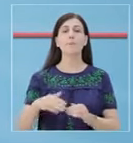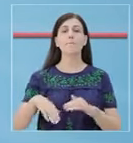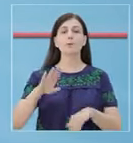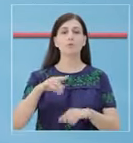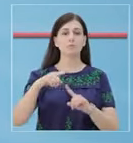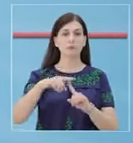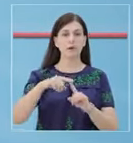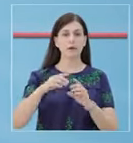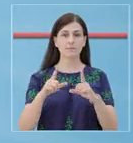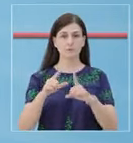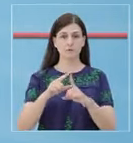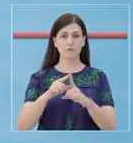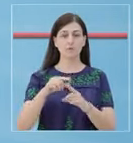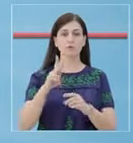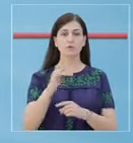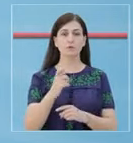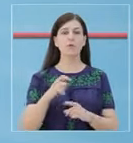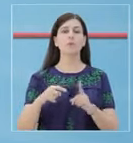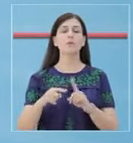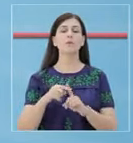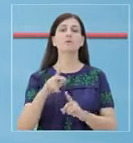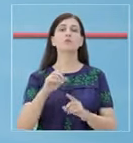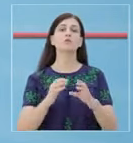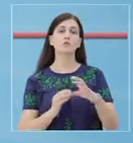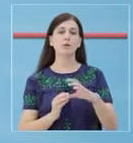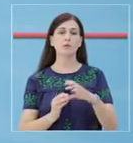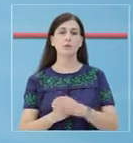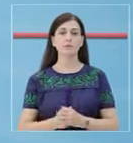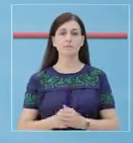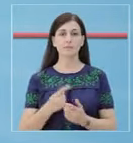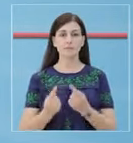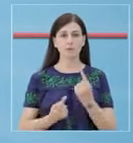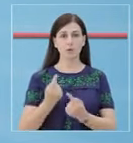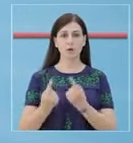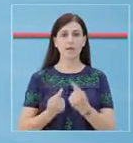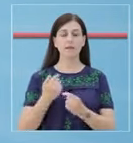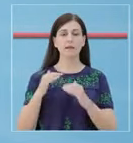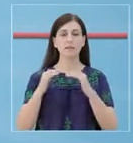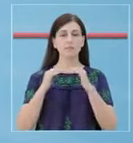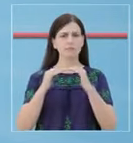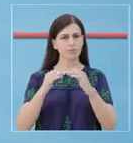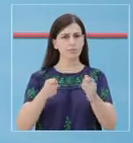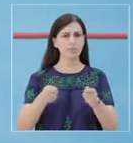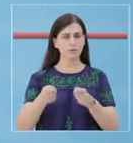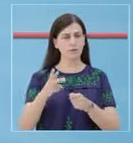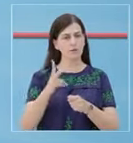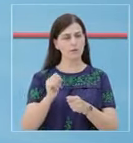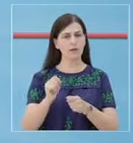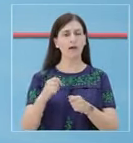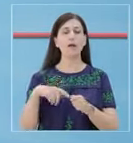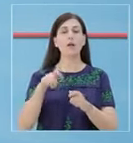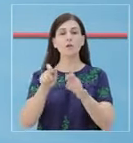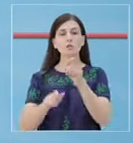-19, kërësish në Tiran, Durës, Kryi dhe Shkoder. Edhepse situata paracitet e